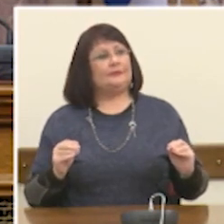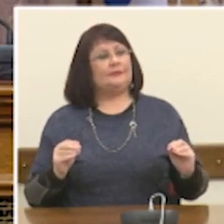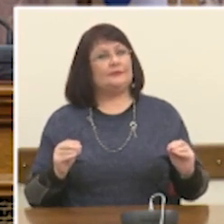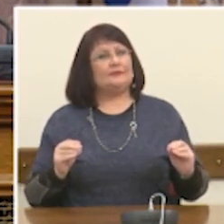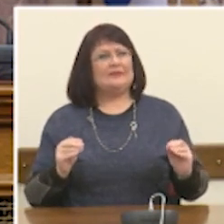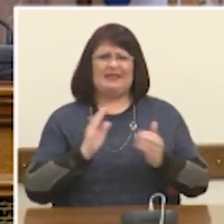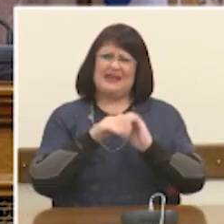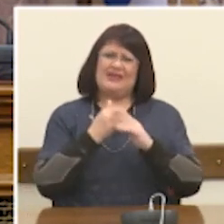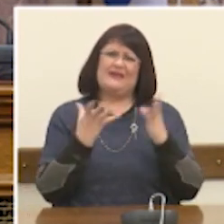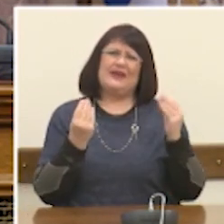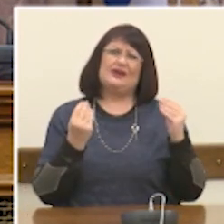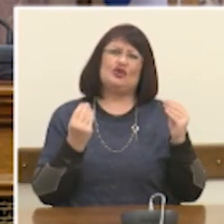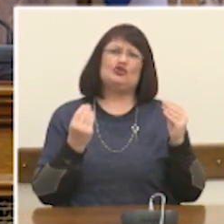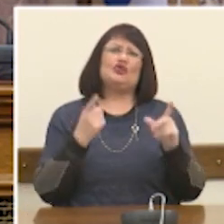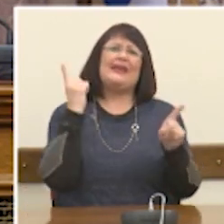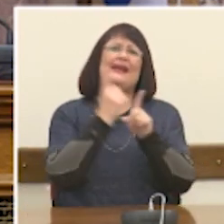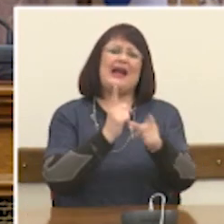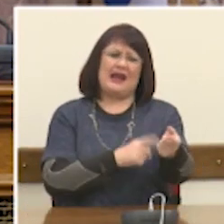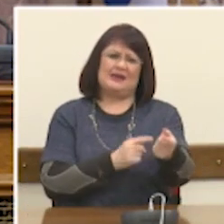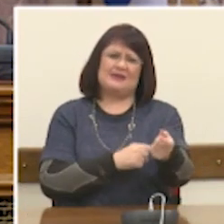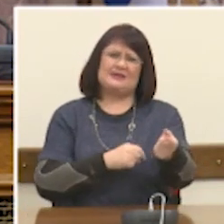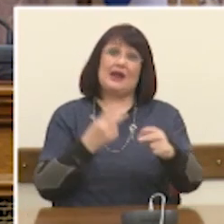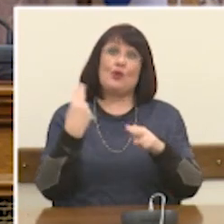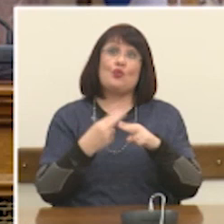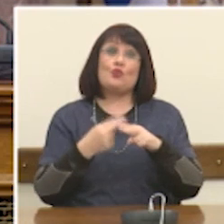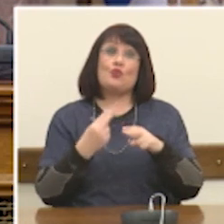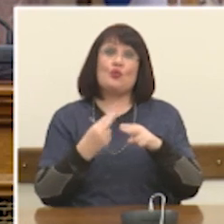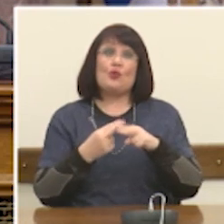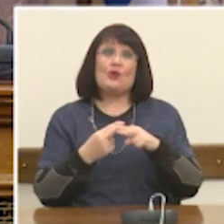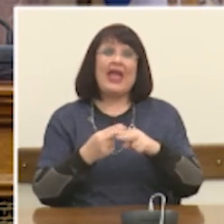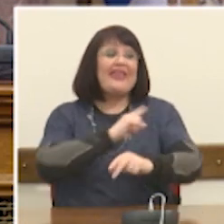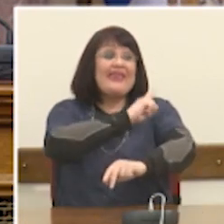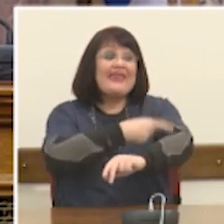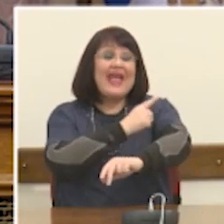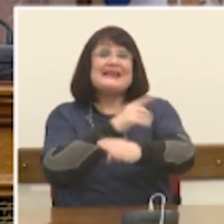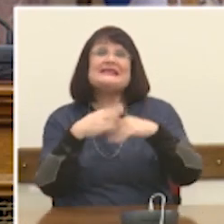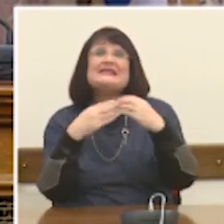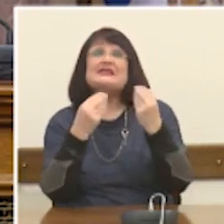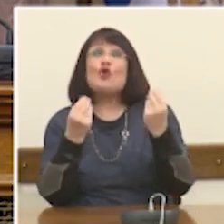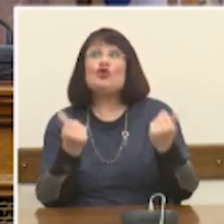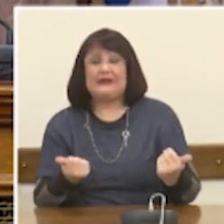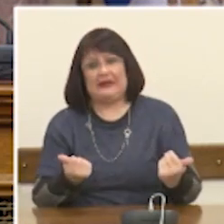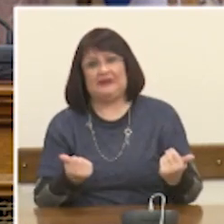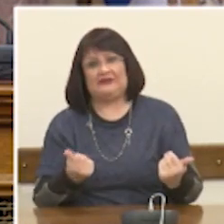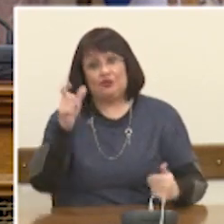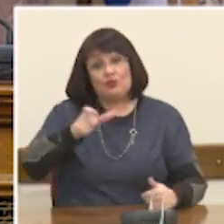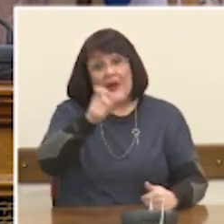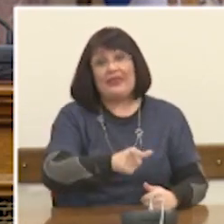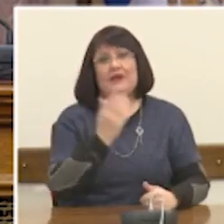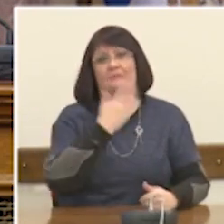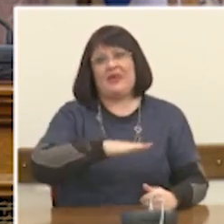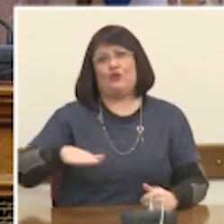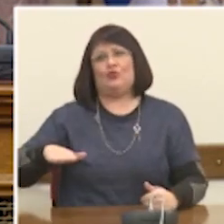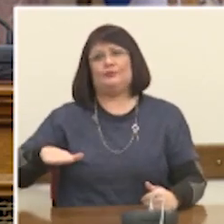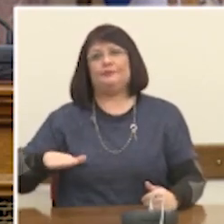τυπικά χαρακτηριστικά και πολύ μεγαλύτερη σημασία στις δεξιότητες. Και θα υπάρχει το σχολείο έτσι όπως το γνωρίζουμε ή το